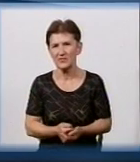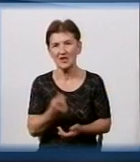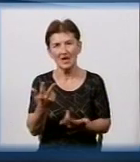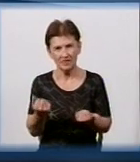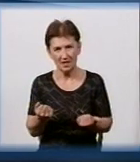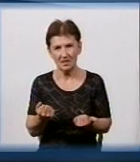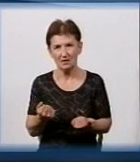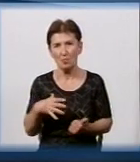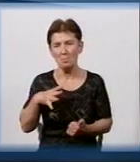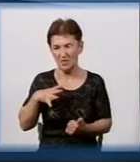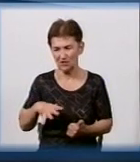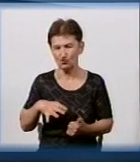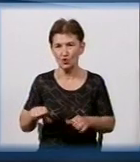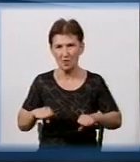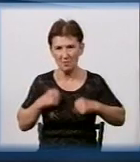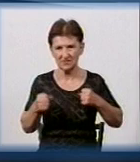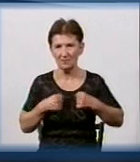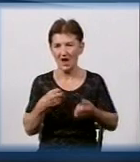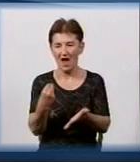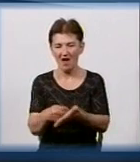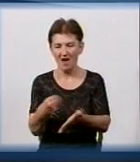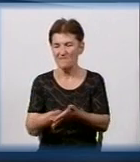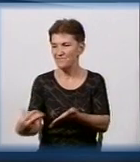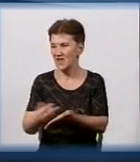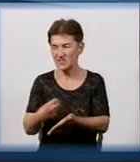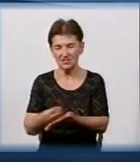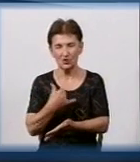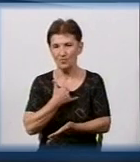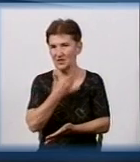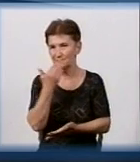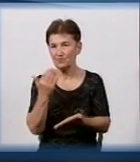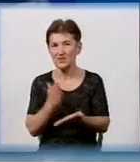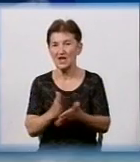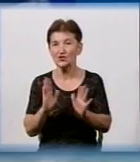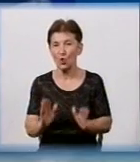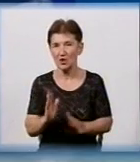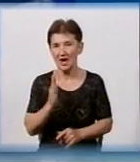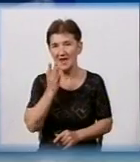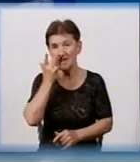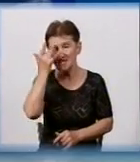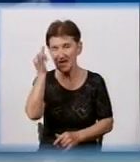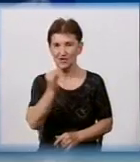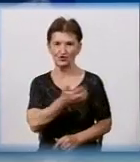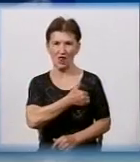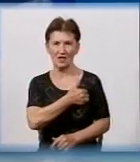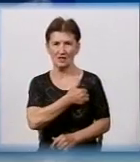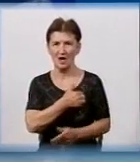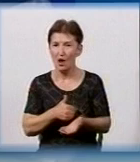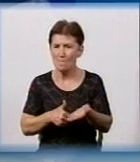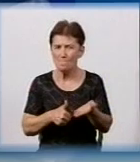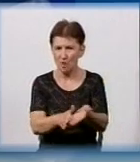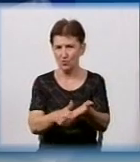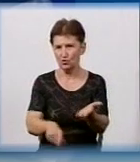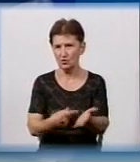звісно, фінансування у нас такого немає. Тобто тільки ідея і желання допомогти городу. Хороше нам